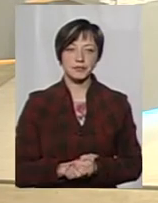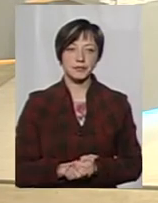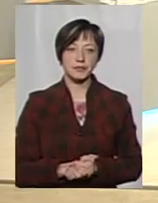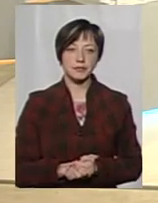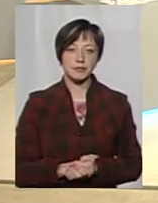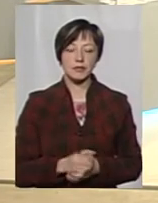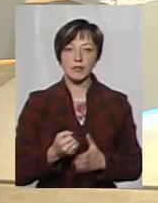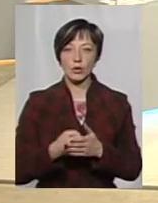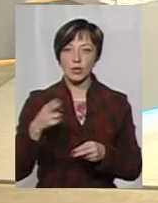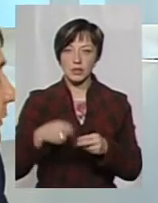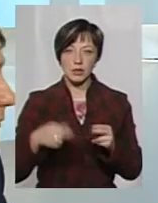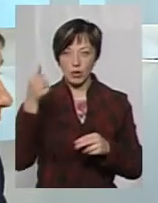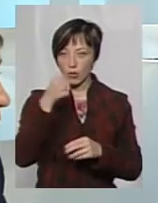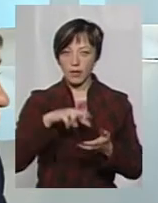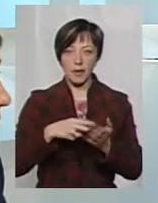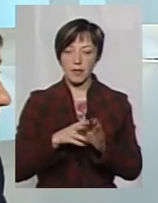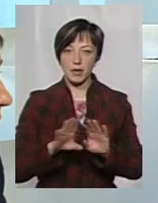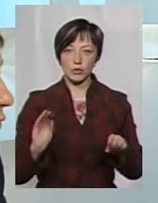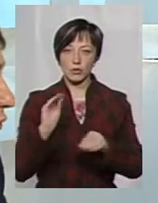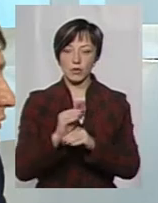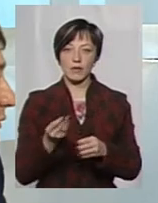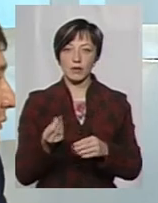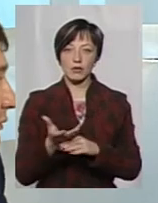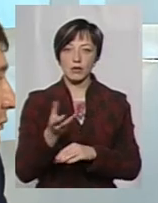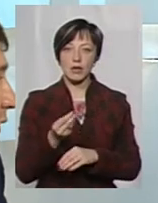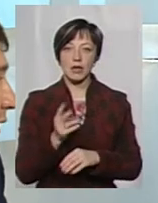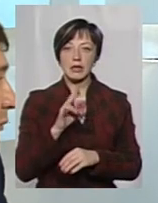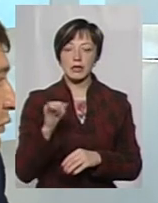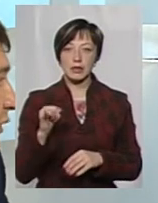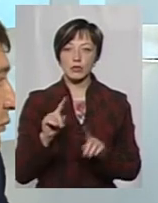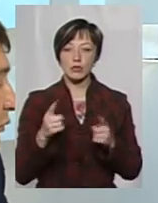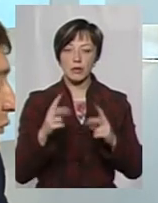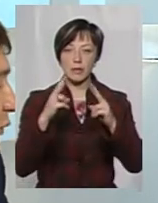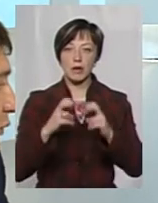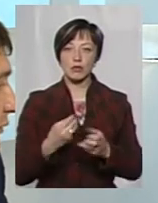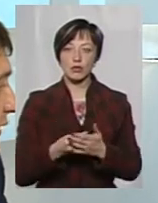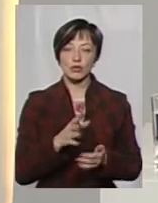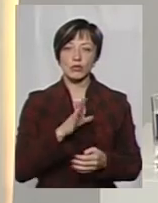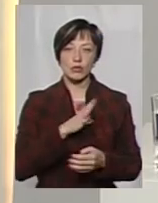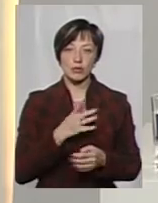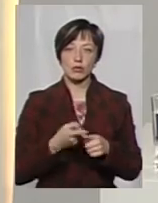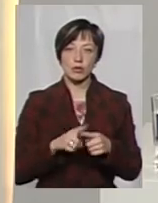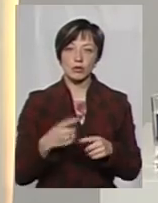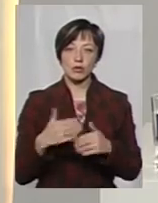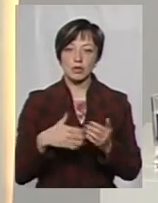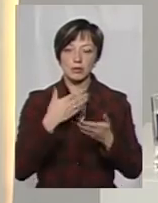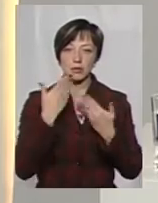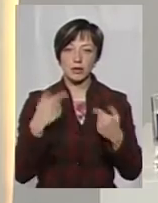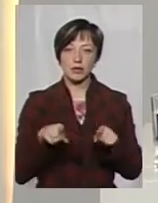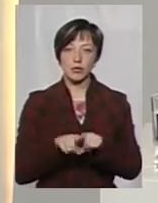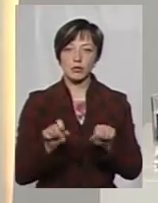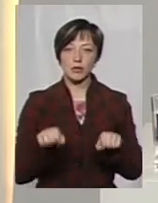І до кінця року не планується ще до фінансовування? Ні, тому що вже перегляд бюджету був, тому вже немає таких.